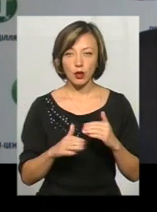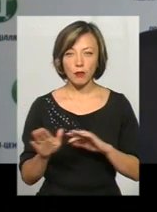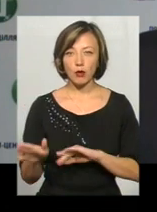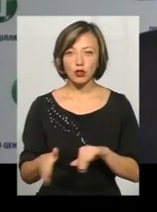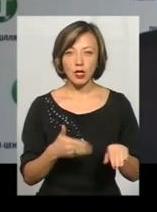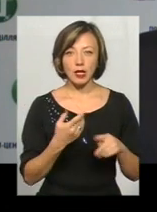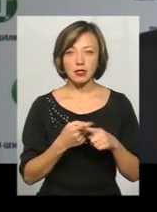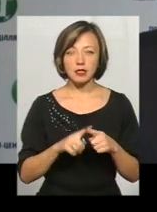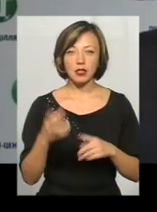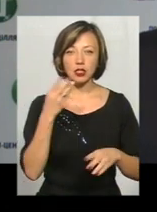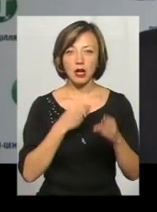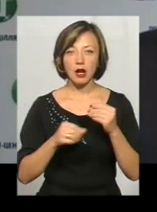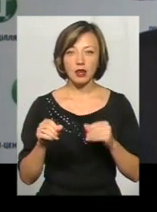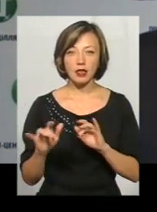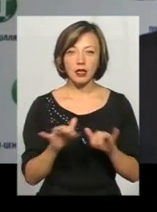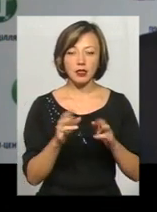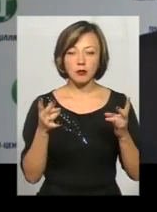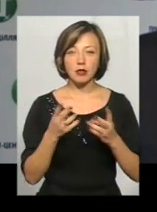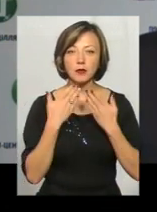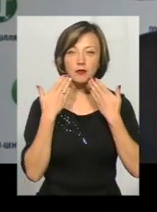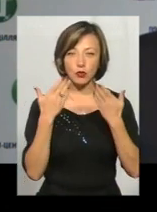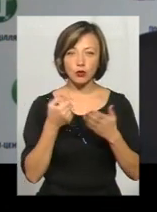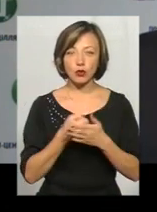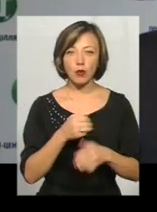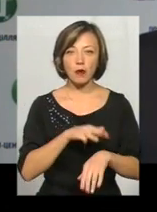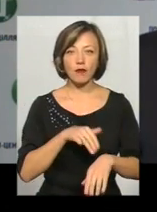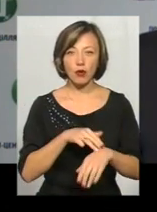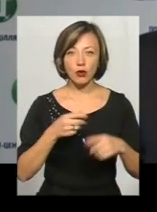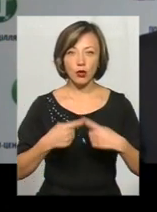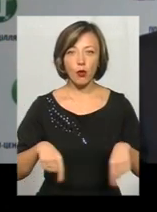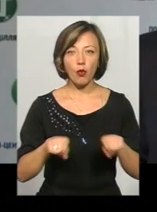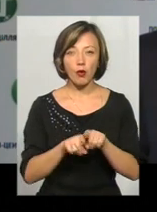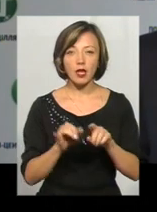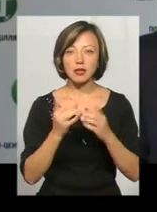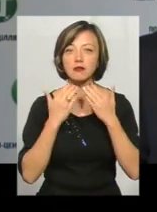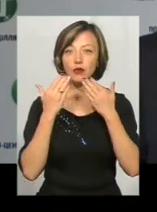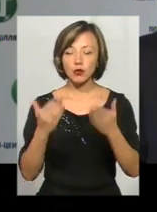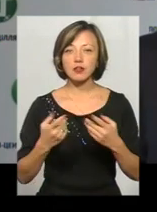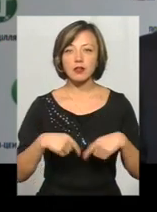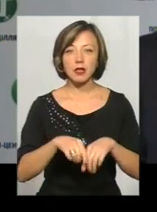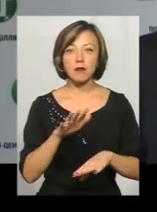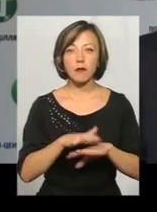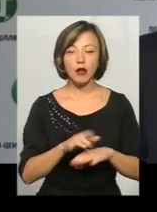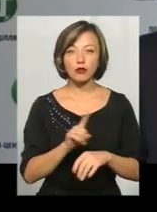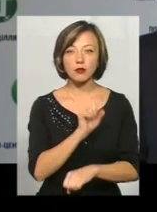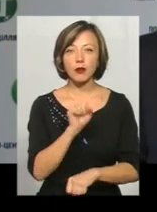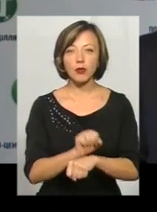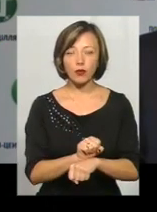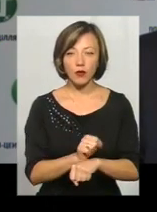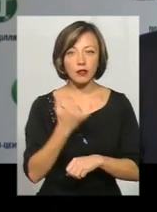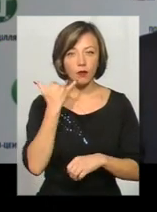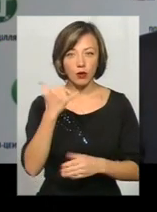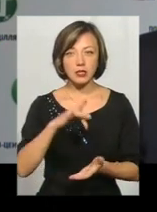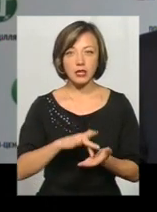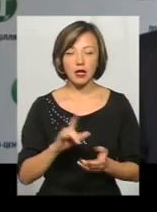ця шахарська дія, потрібно звернутися до правоохоронних органів і звернутися відділення банку для того, щоб заблокувати, телефонувати в кол-центр,